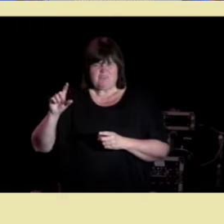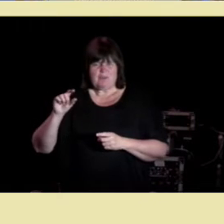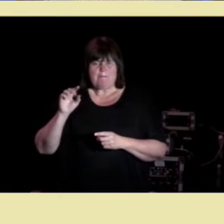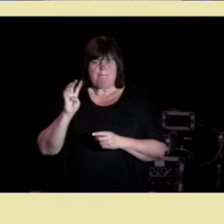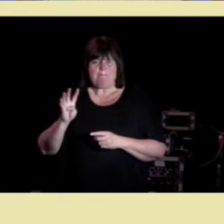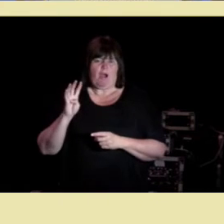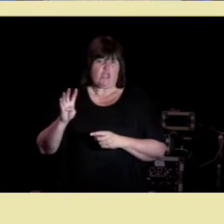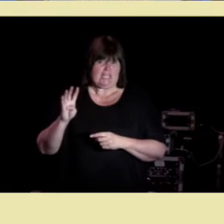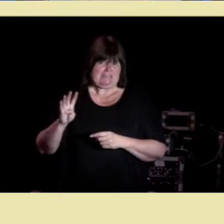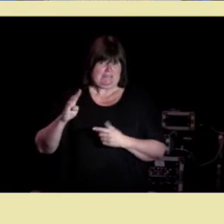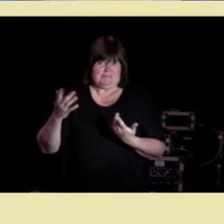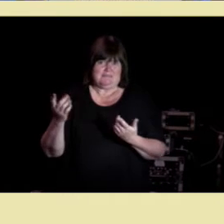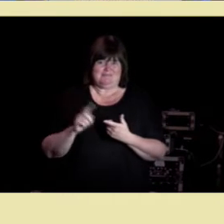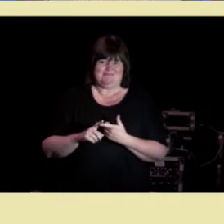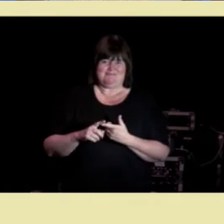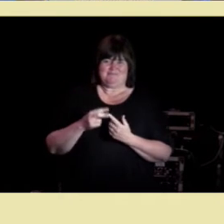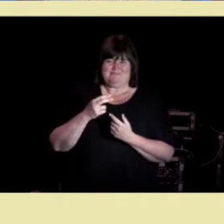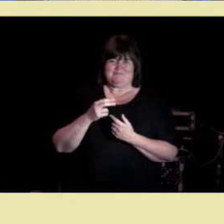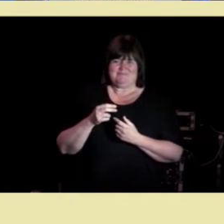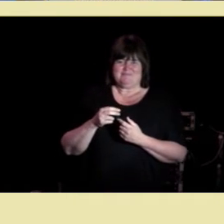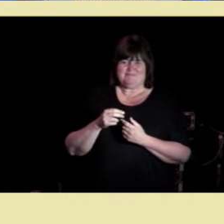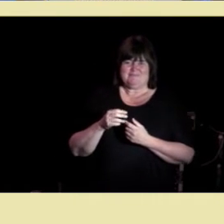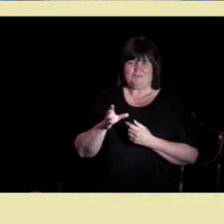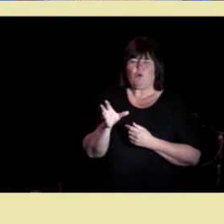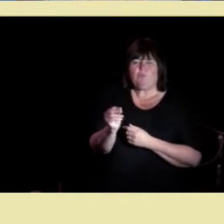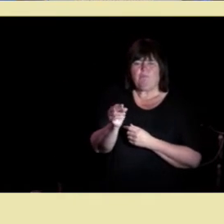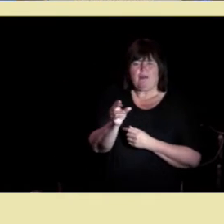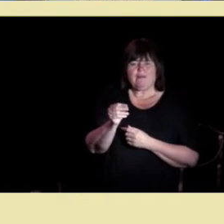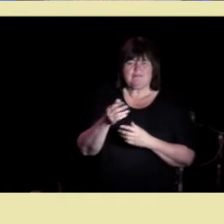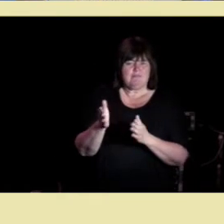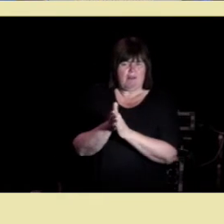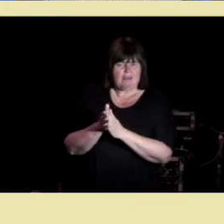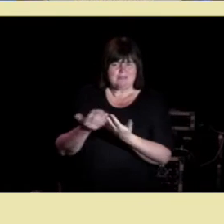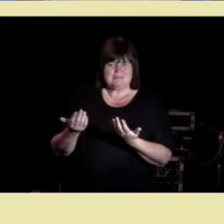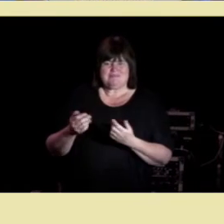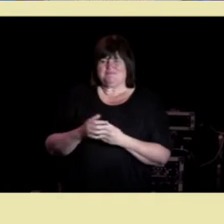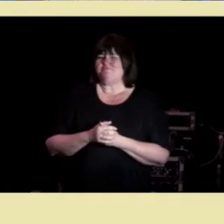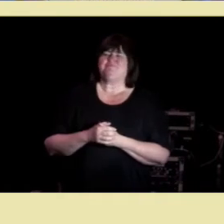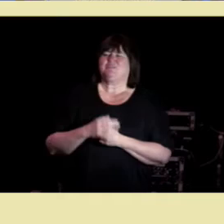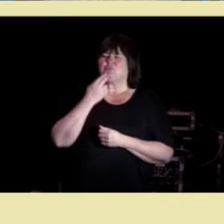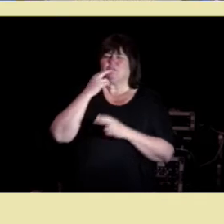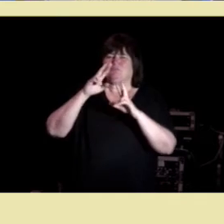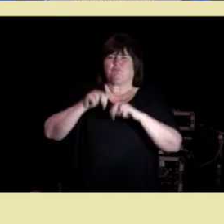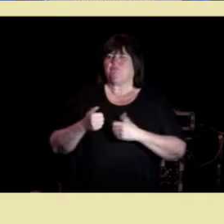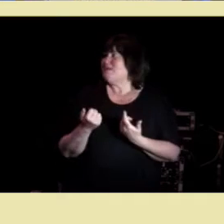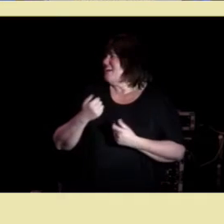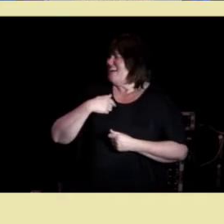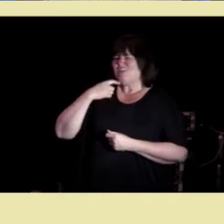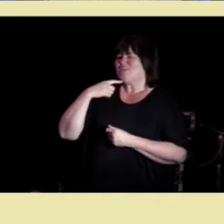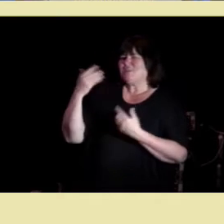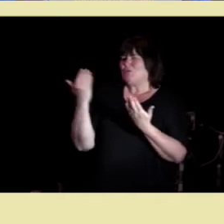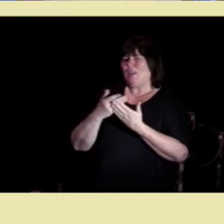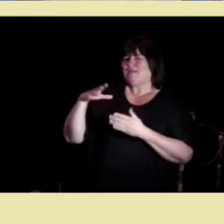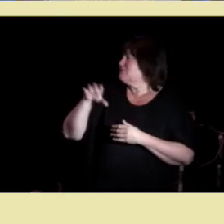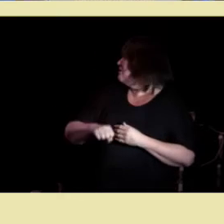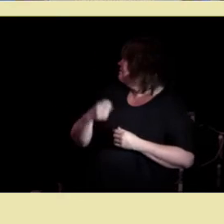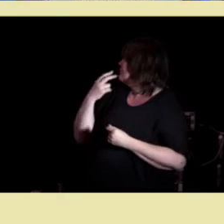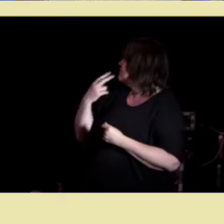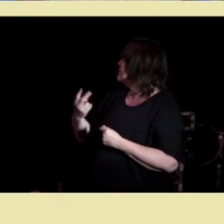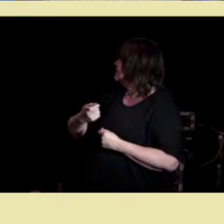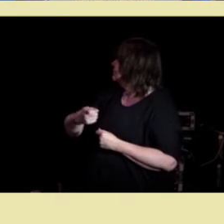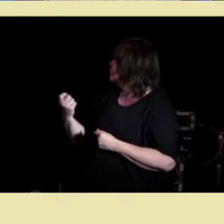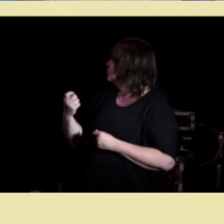det som spiller seg ut foregår på mange nivåer og jeg har ikke tenkt at dere skulle lese alt dette her men som dere ser så er det noe på overflaten